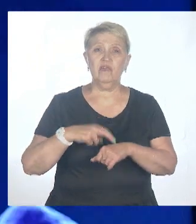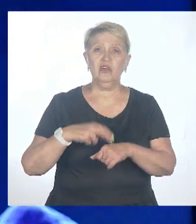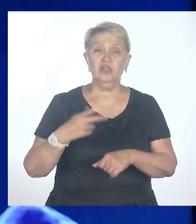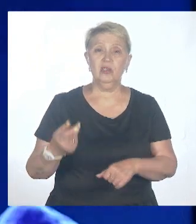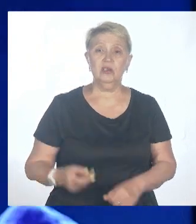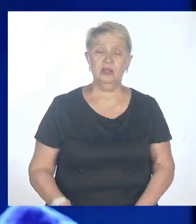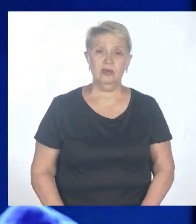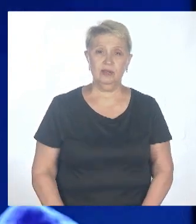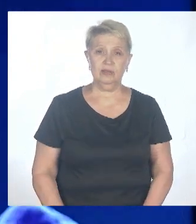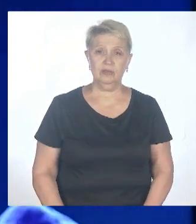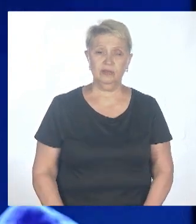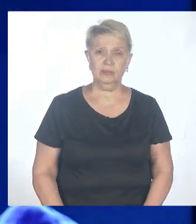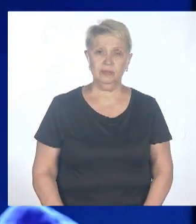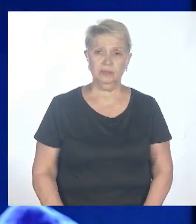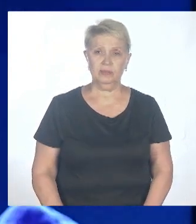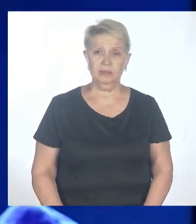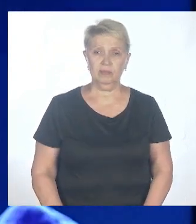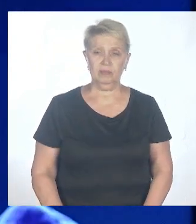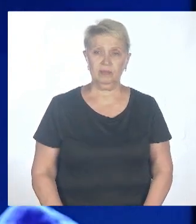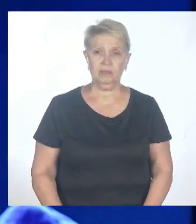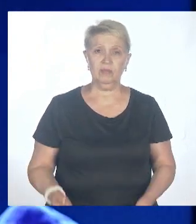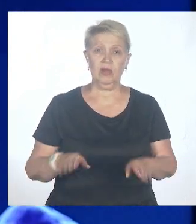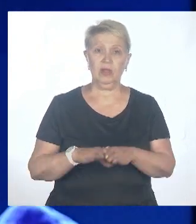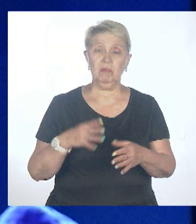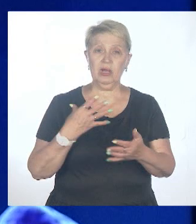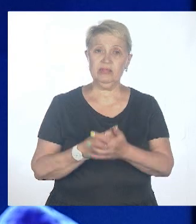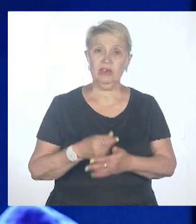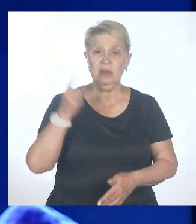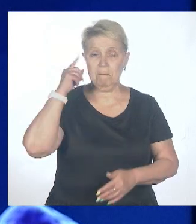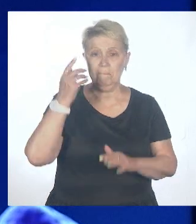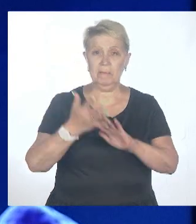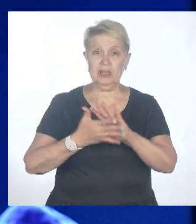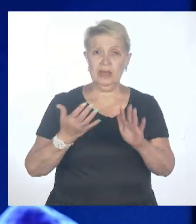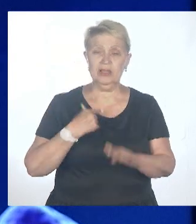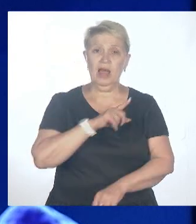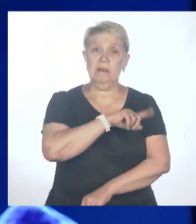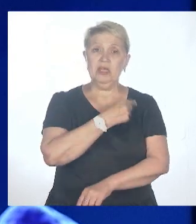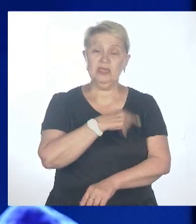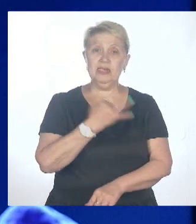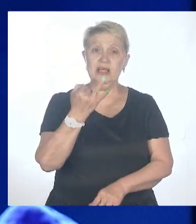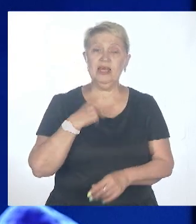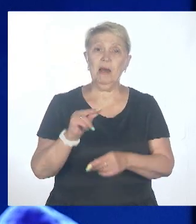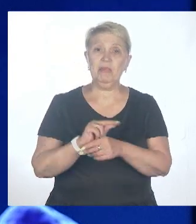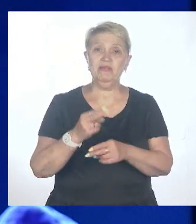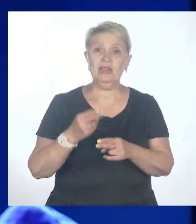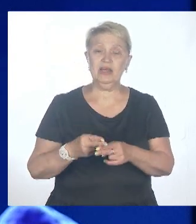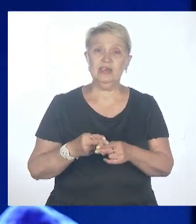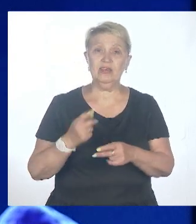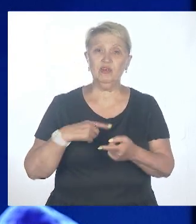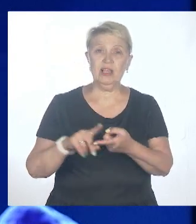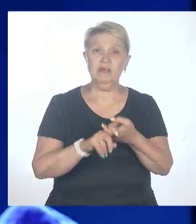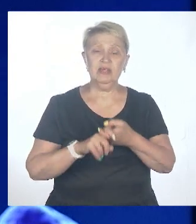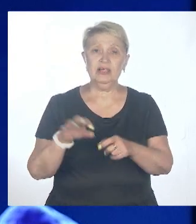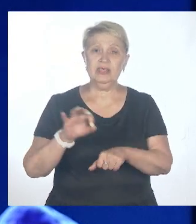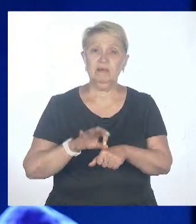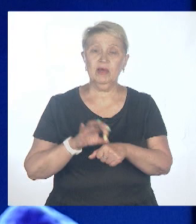носорога. Или еще что-то в этом роде. То есть там как бы свои понятия о медицине и о профилактике инфекционных заболеваний. А людей, которые, скажем,